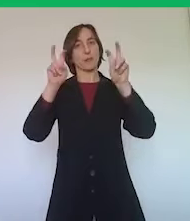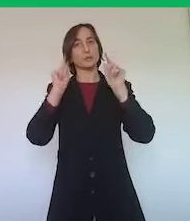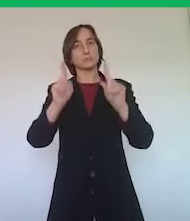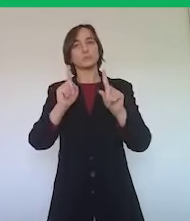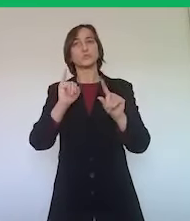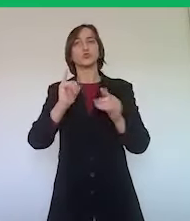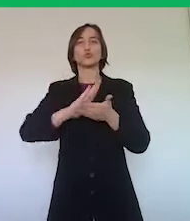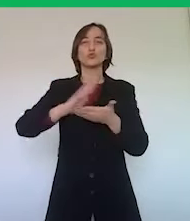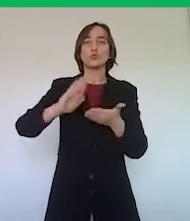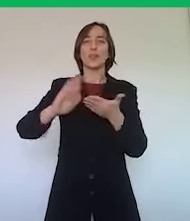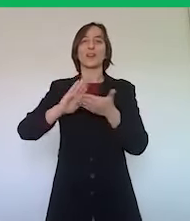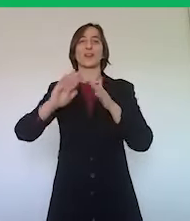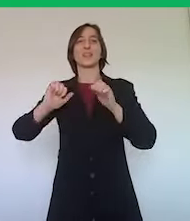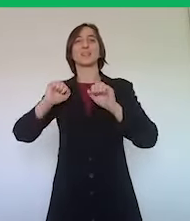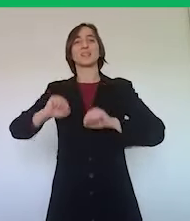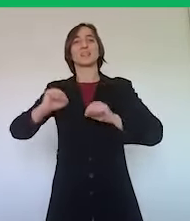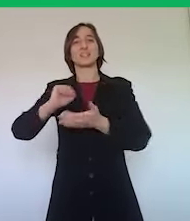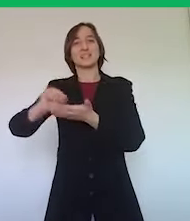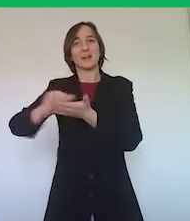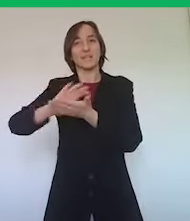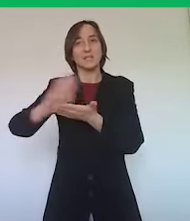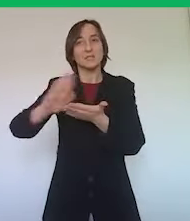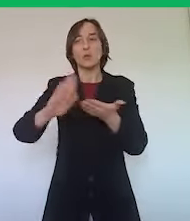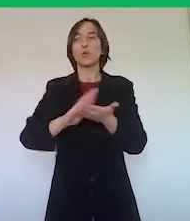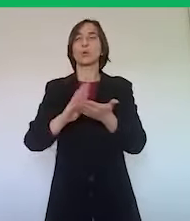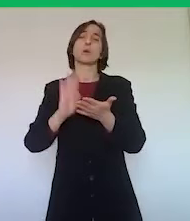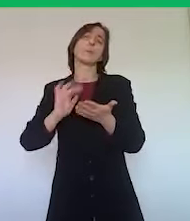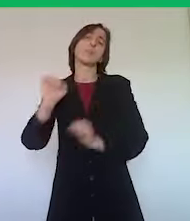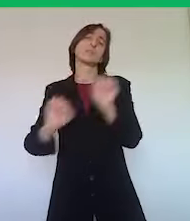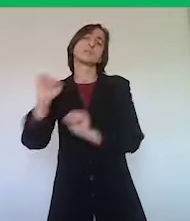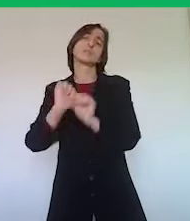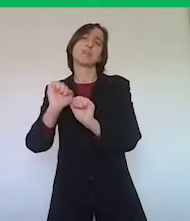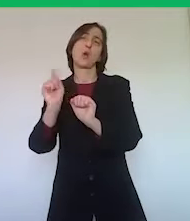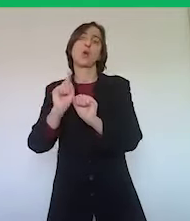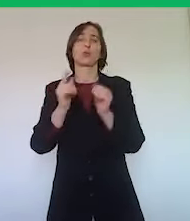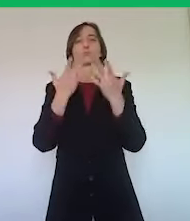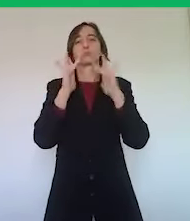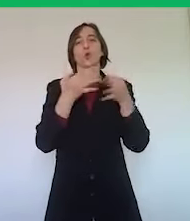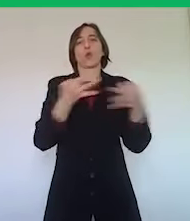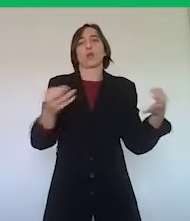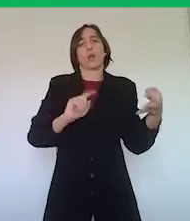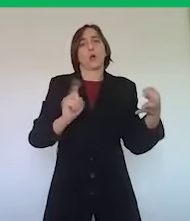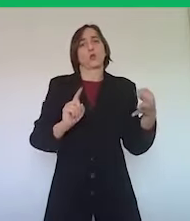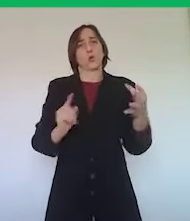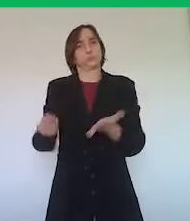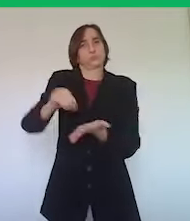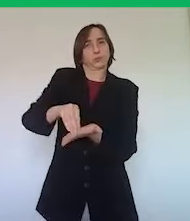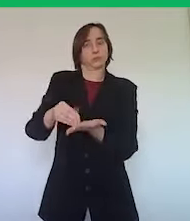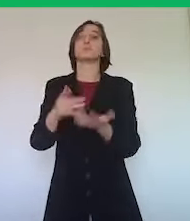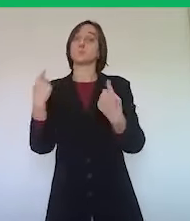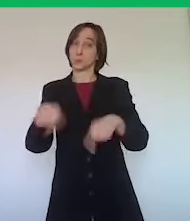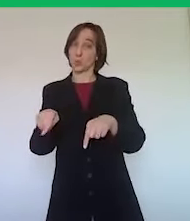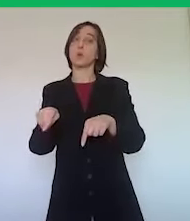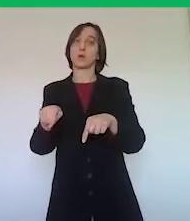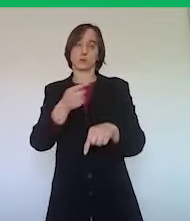dell'igienizzazione, della pulizia, fatta naturalmente con criteri diversi da quelli tradizionali, da quelli ordinari, è un